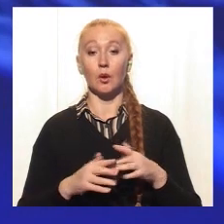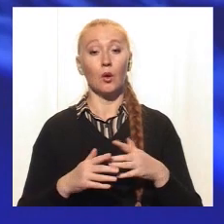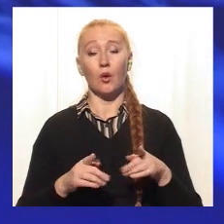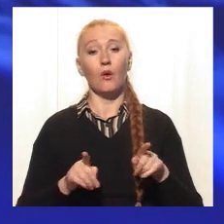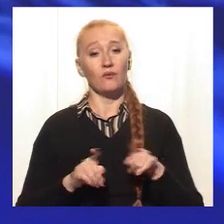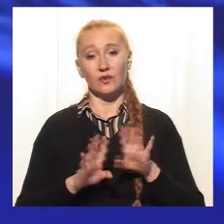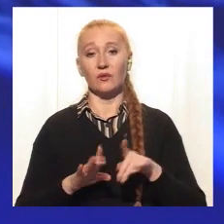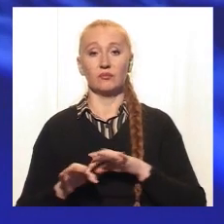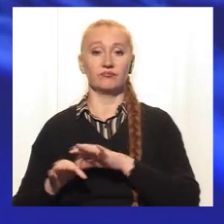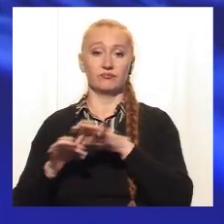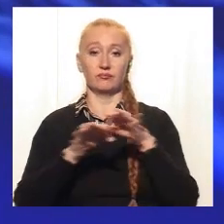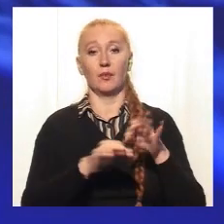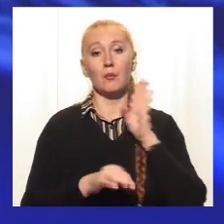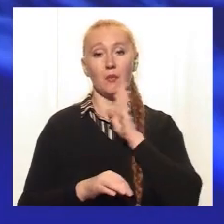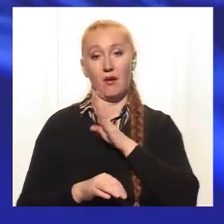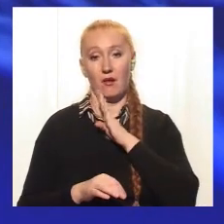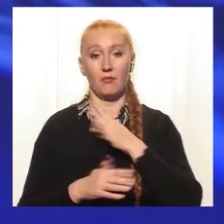они все равно приходят с мамами,